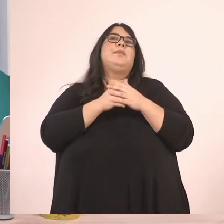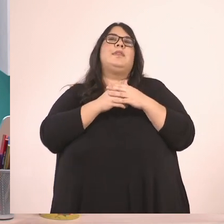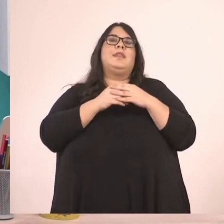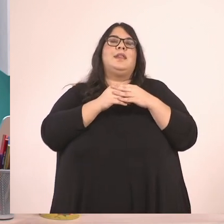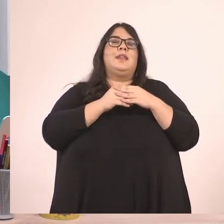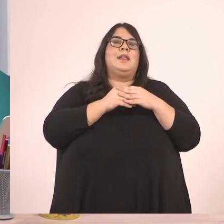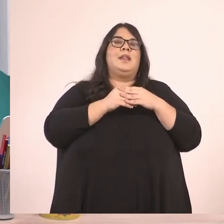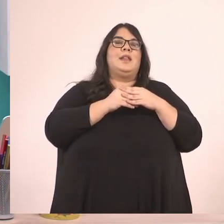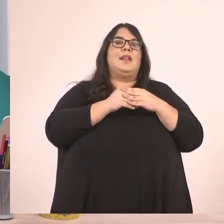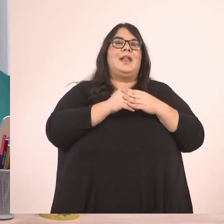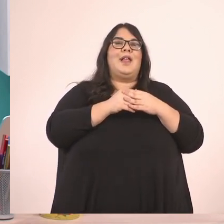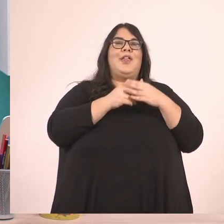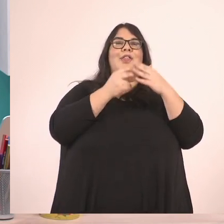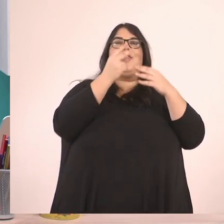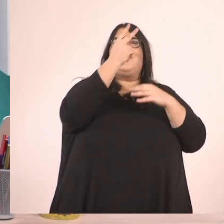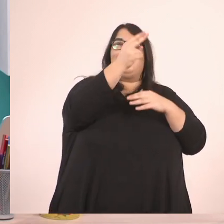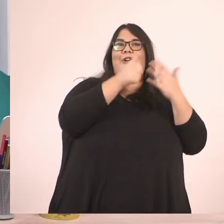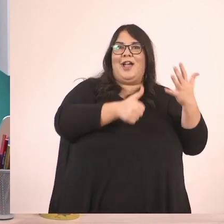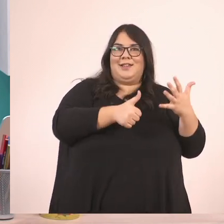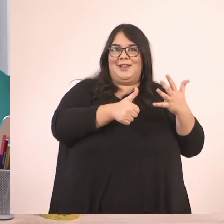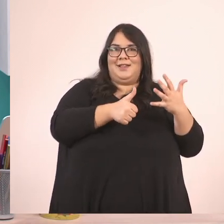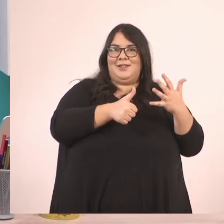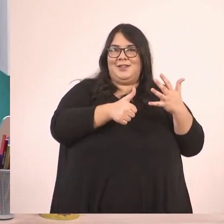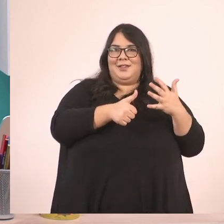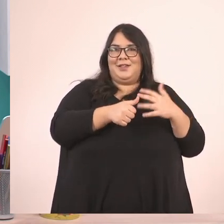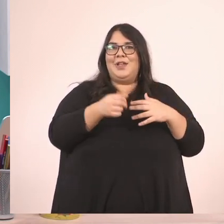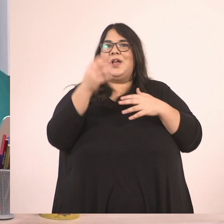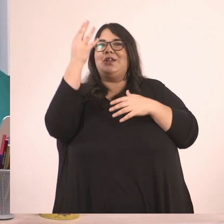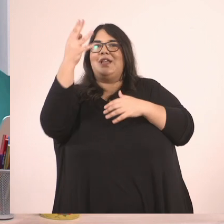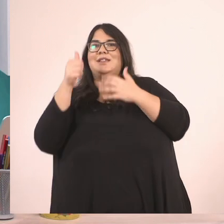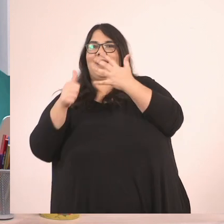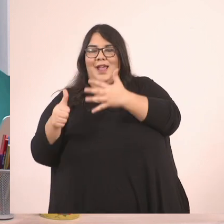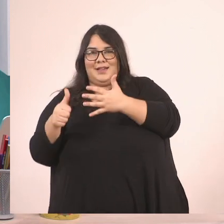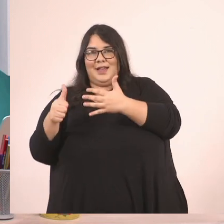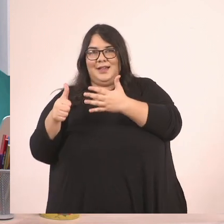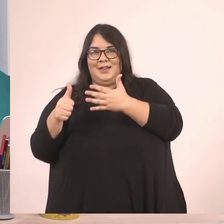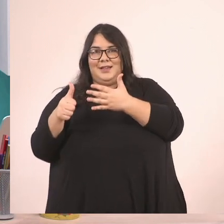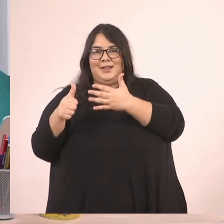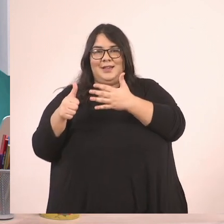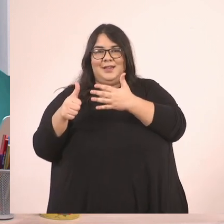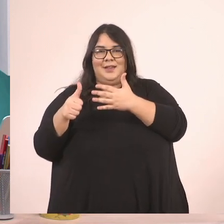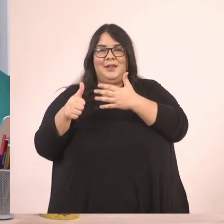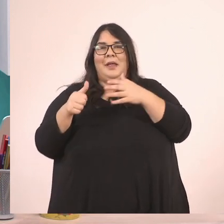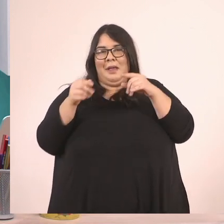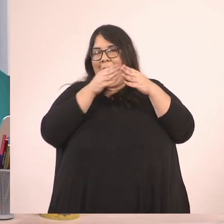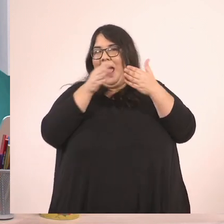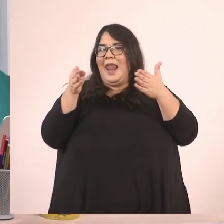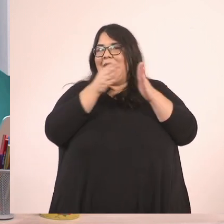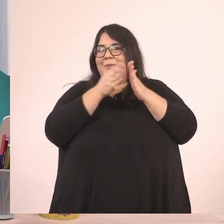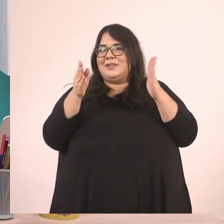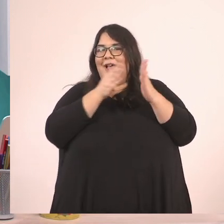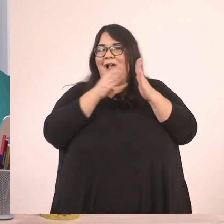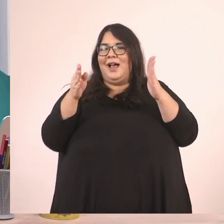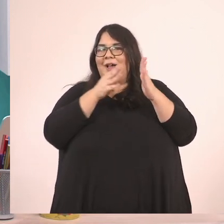στο 2 έκτα και στο 4 έκτα είναι